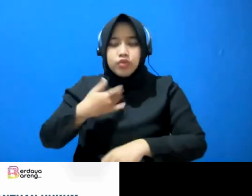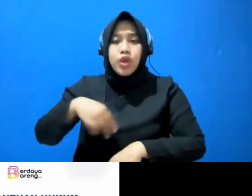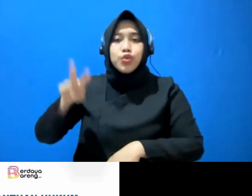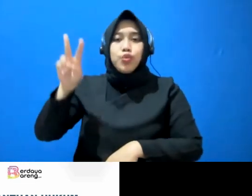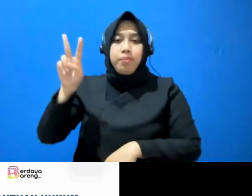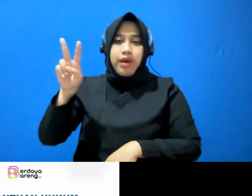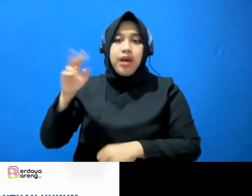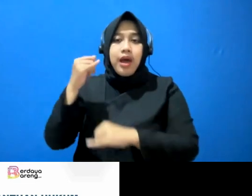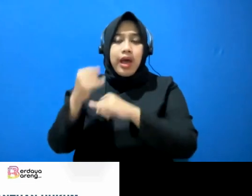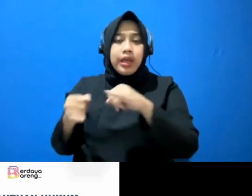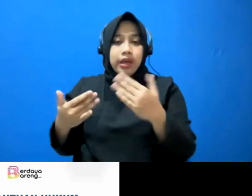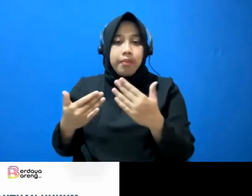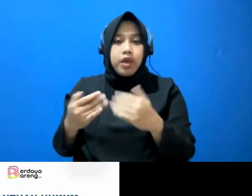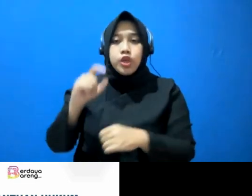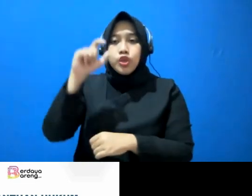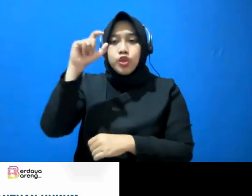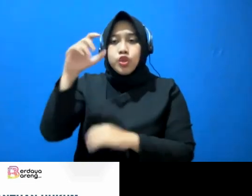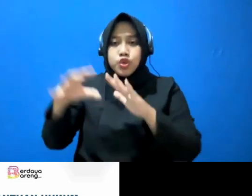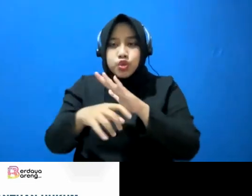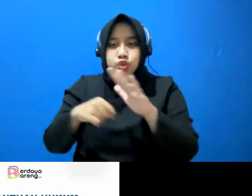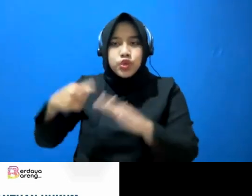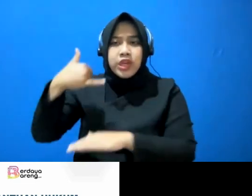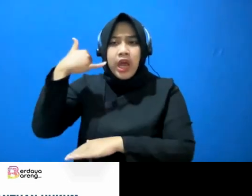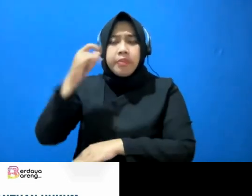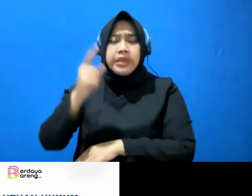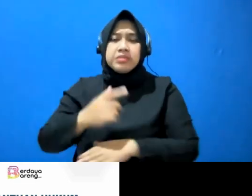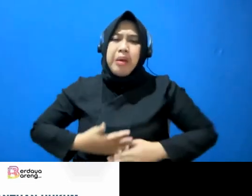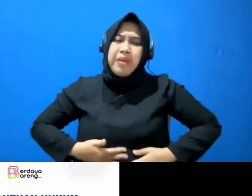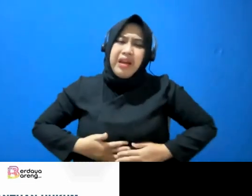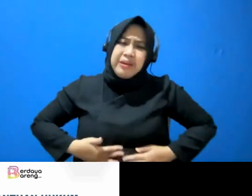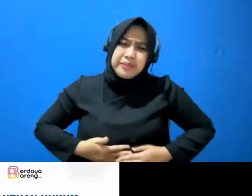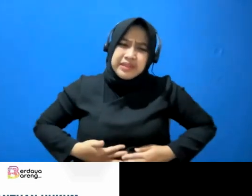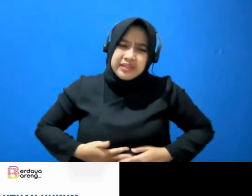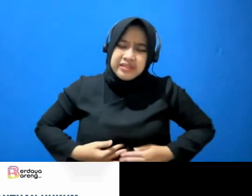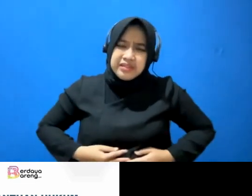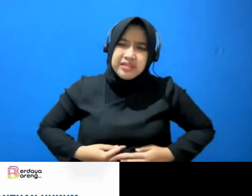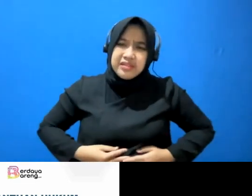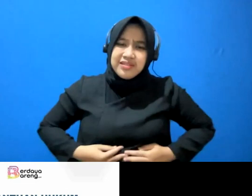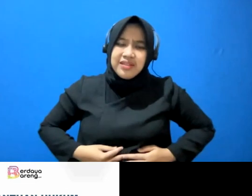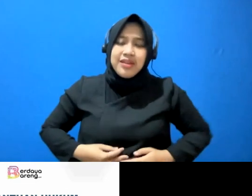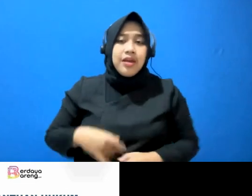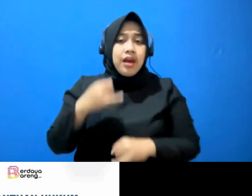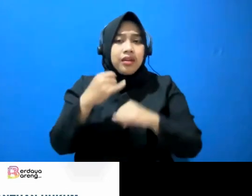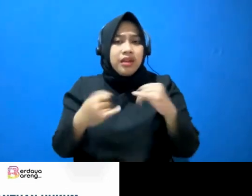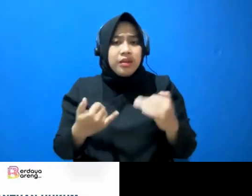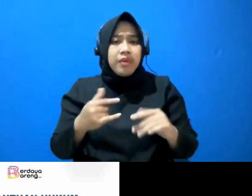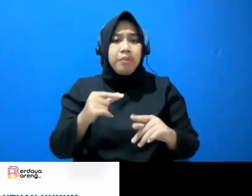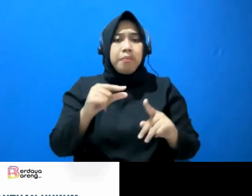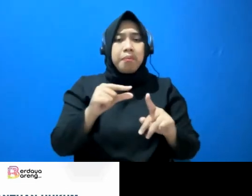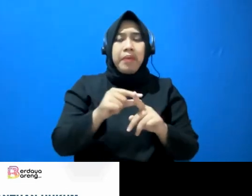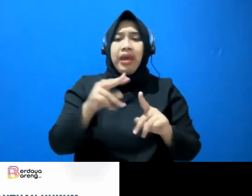akhirnya curi hp karena lapar akhirnya ya PRT